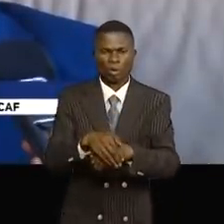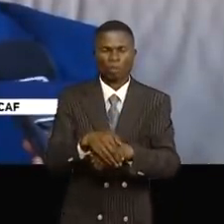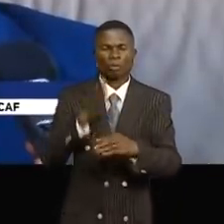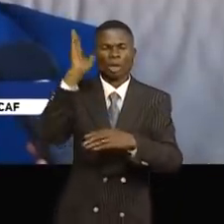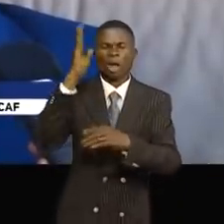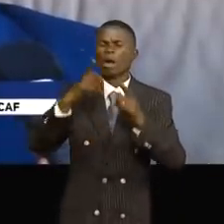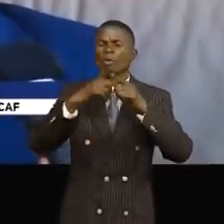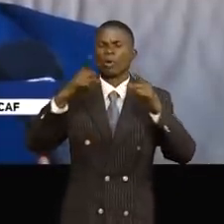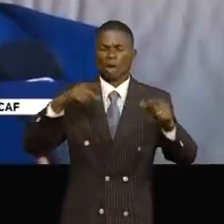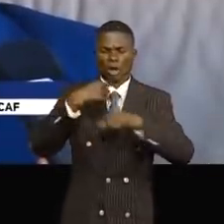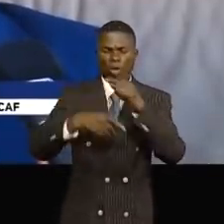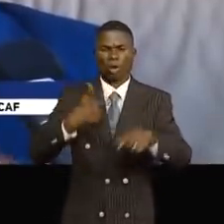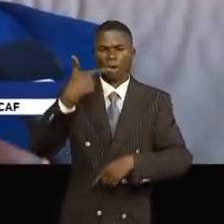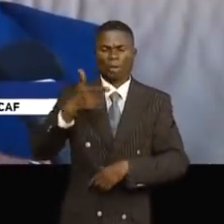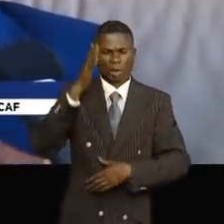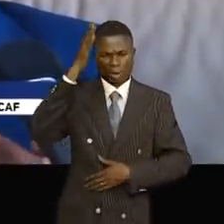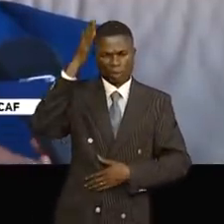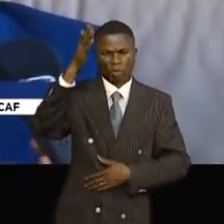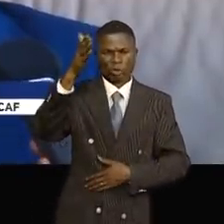conférence qui s'ouvre le mardi prochain.